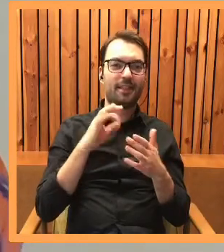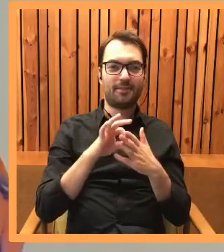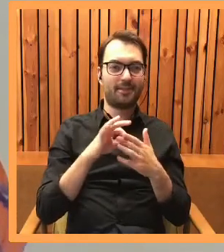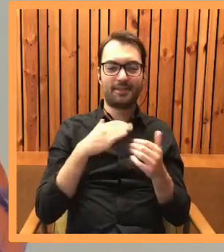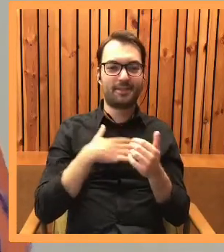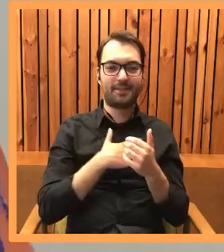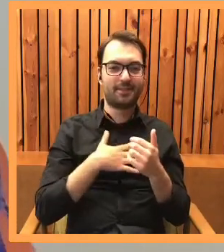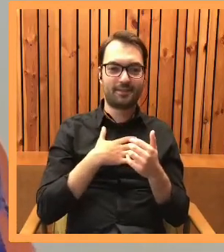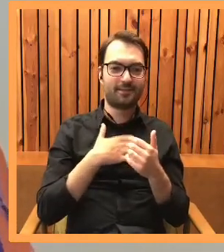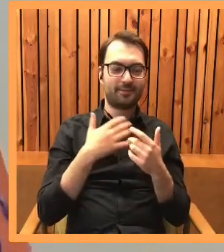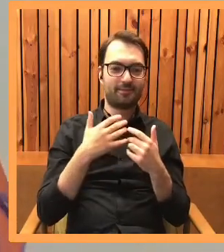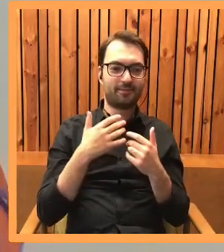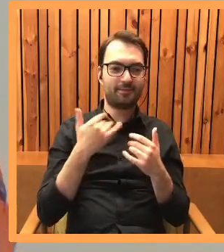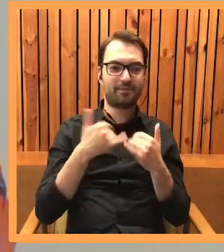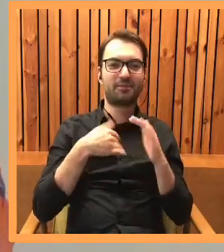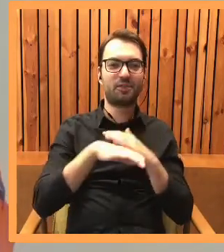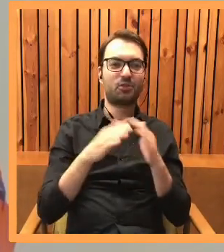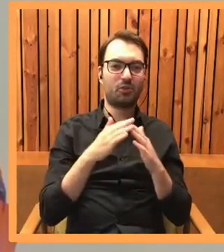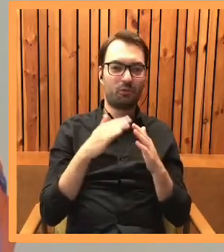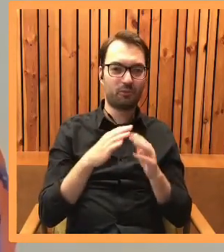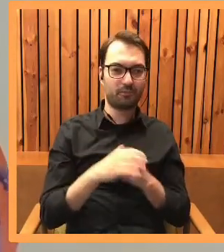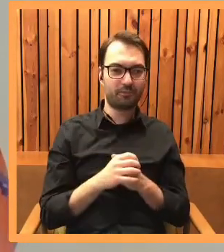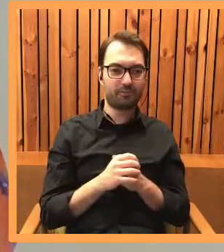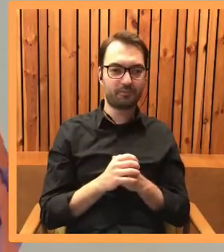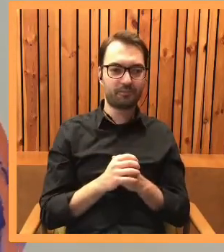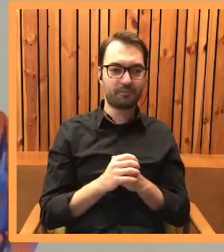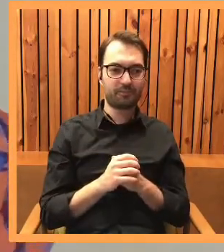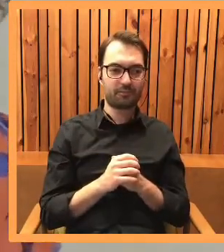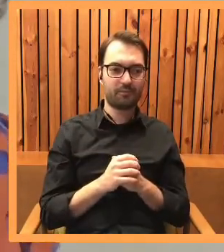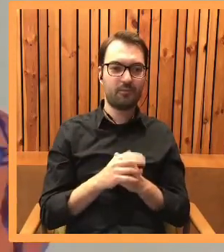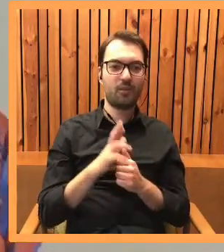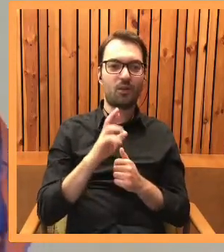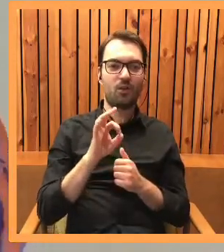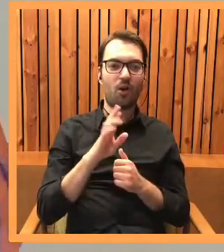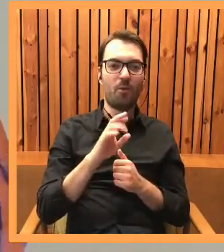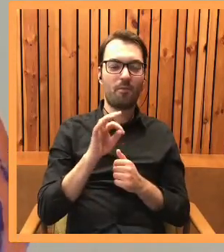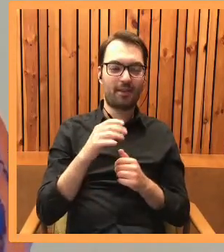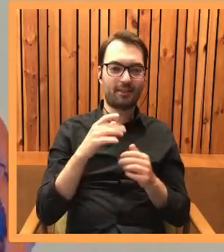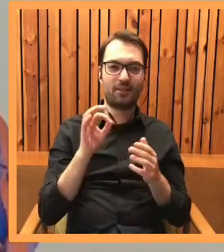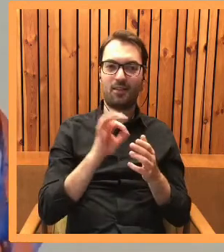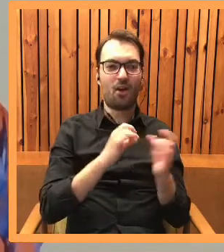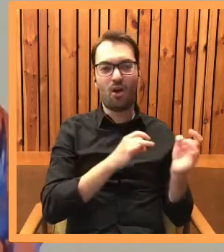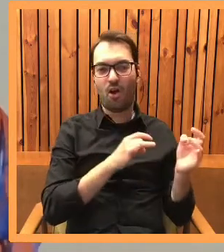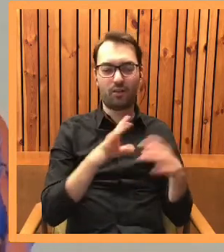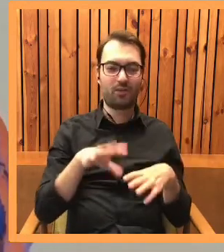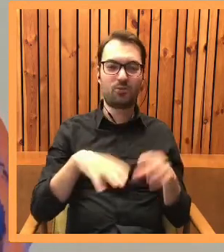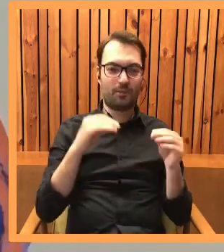się tylko znajdzie poza domem. Więc Robert powstał już na samym początku.